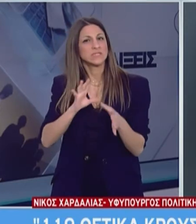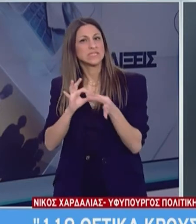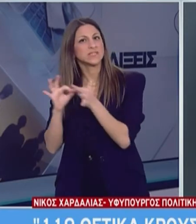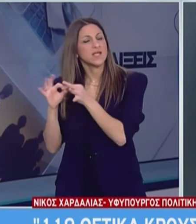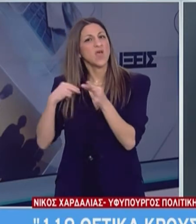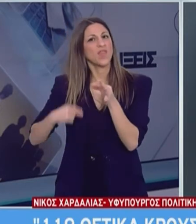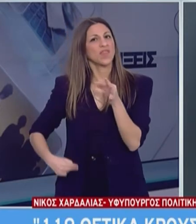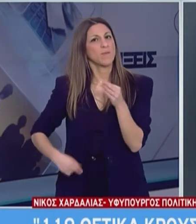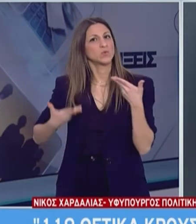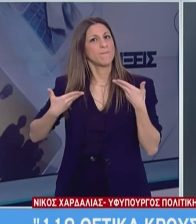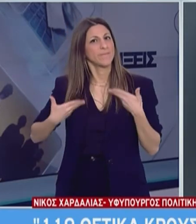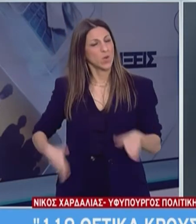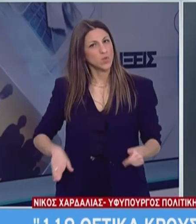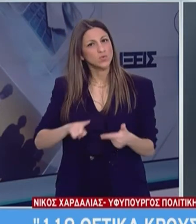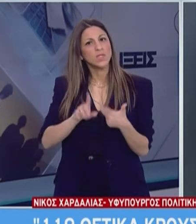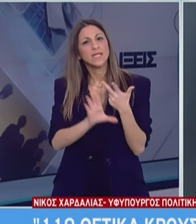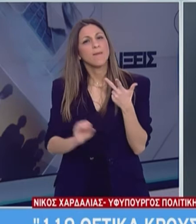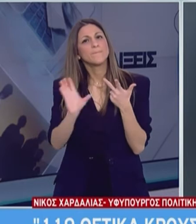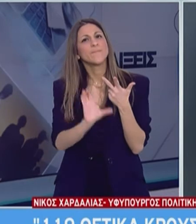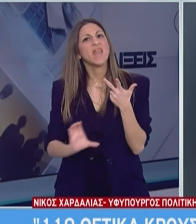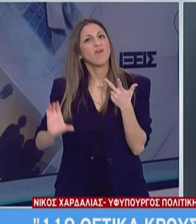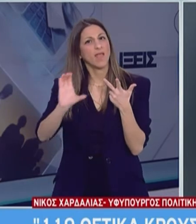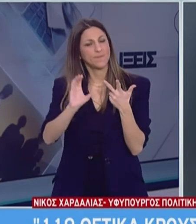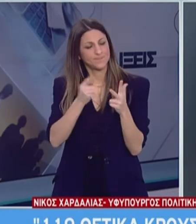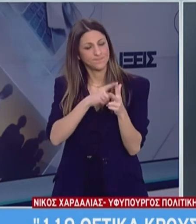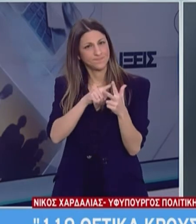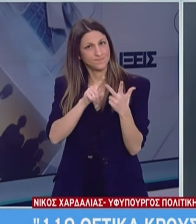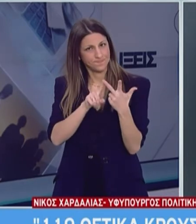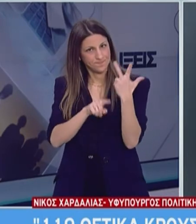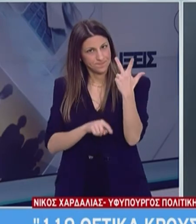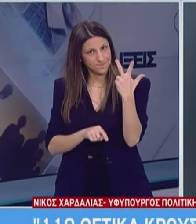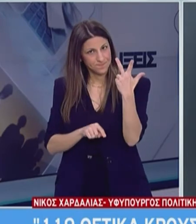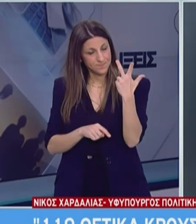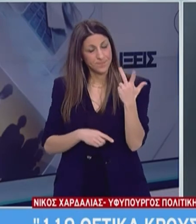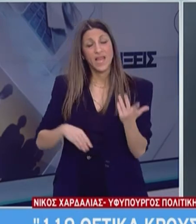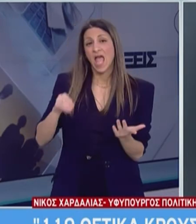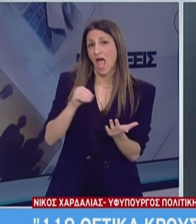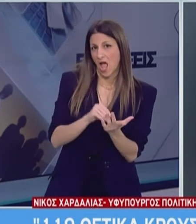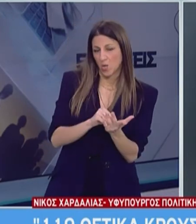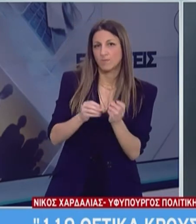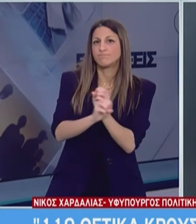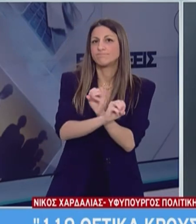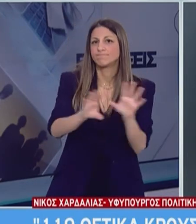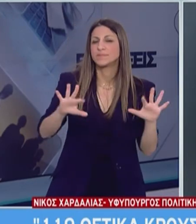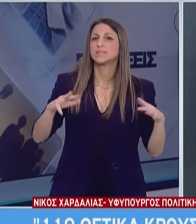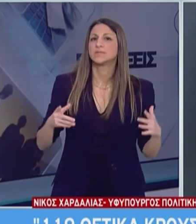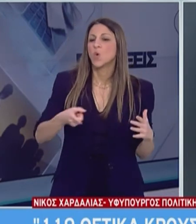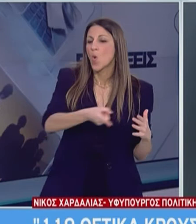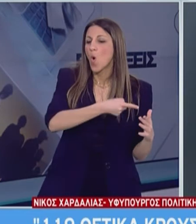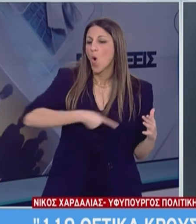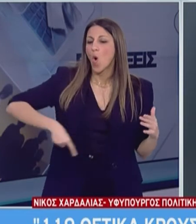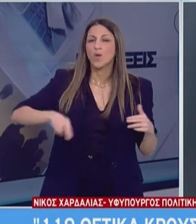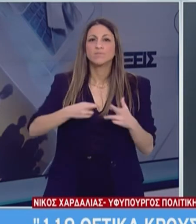Δημοτική Αρχή και την Οικία Περιφέρεια. Τέλος, θα ήθελα να σας ενημερώσω ότι με ομόφωνη απόφαση της